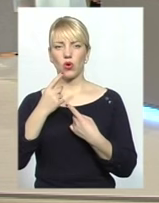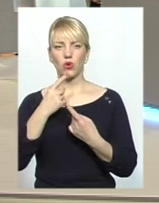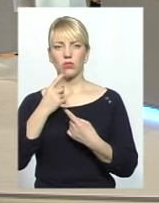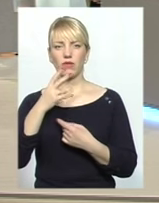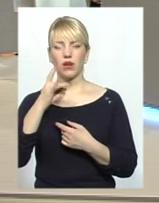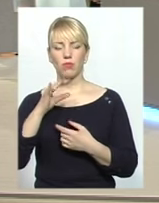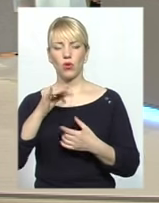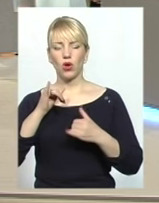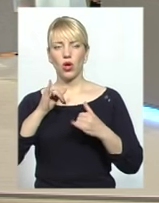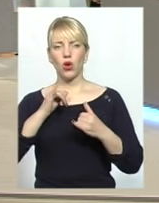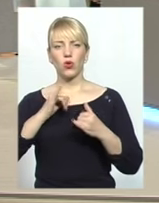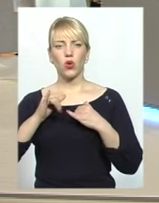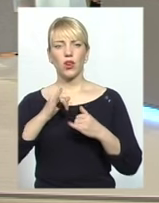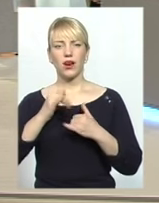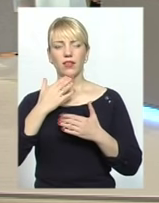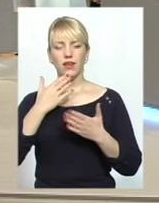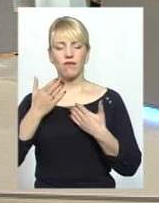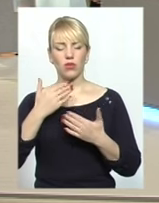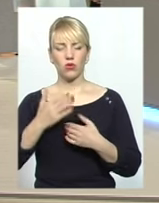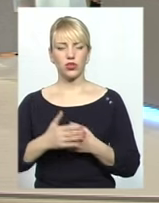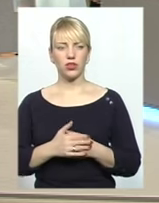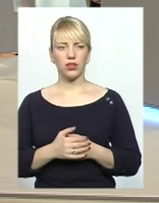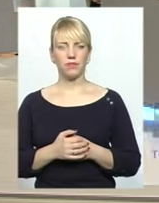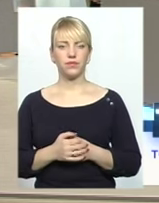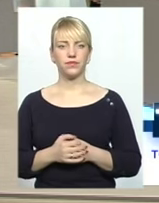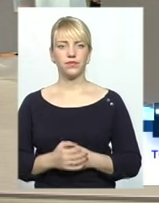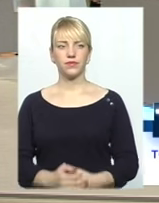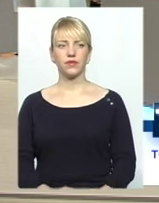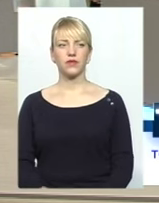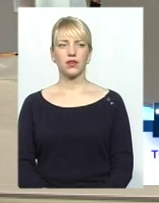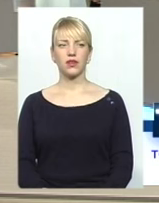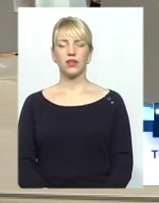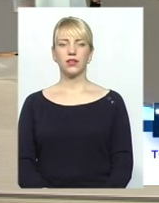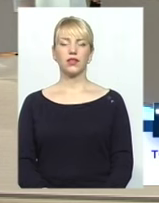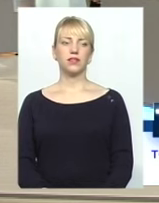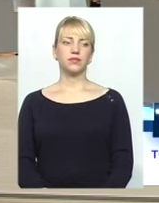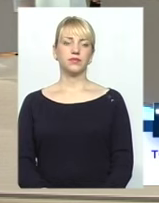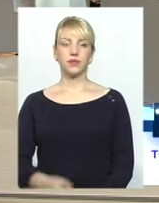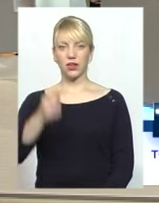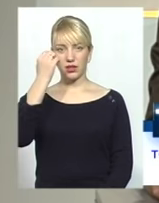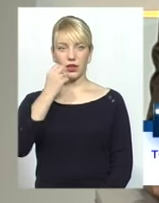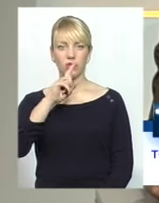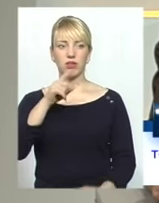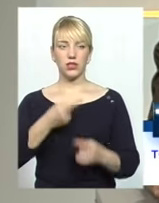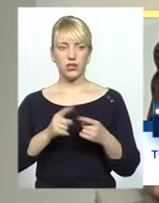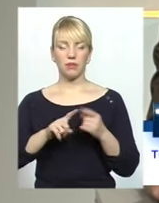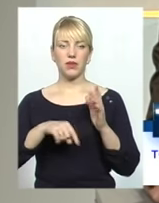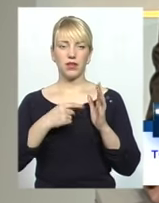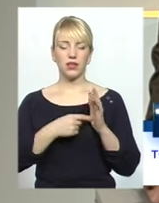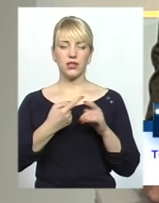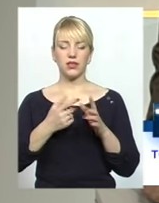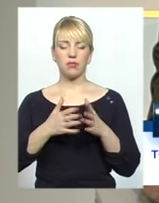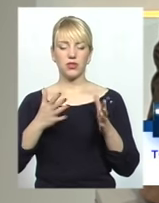толерантне відношення, і як вони толерантно відносяться один до одного. Це, звичайно, питання, дякуємо за запитання, воно, звичайно, більше до